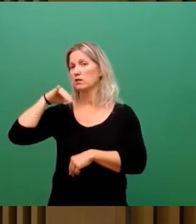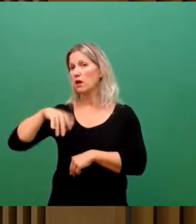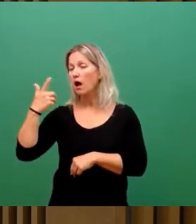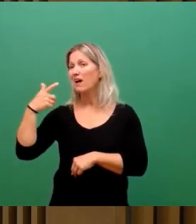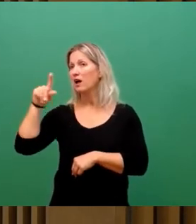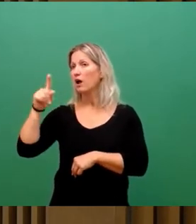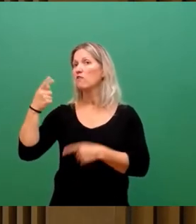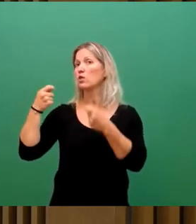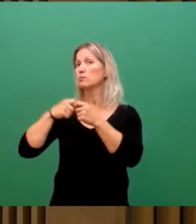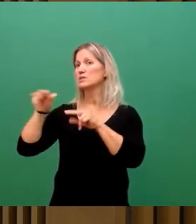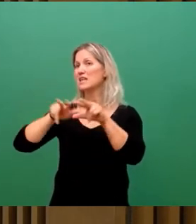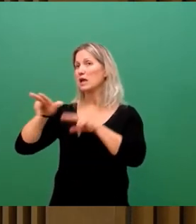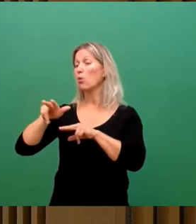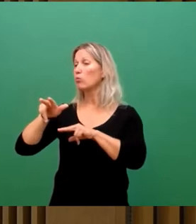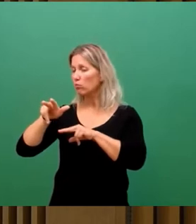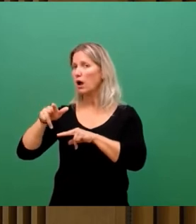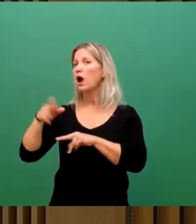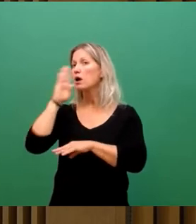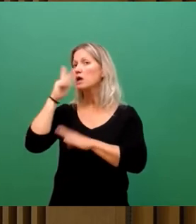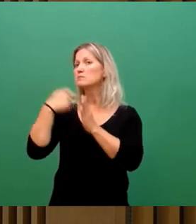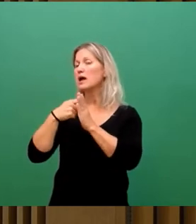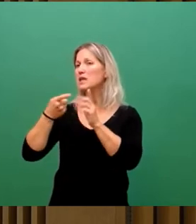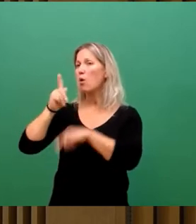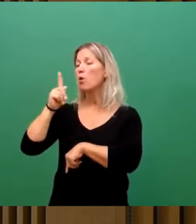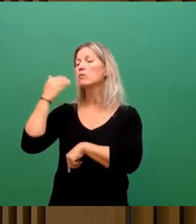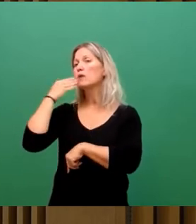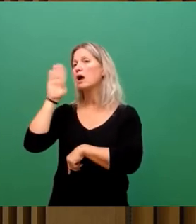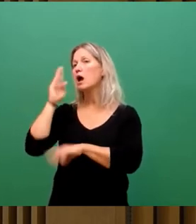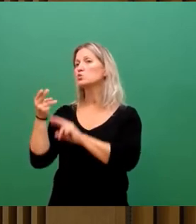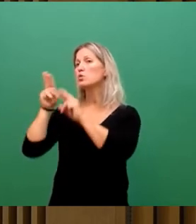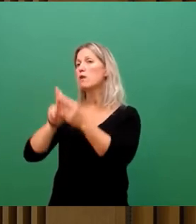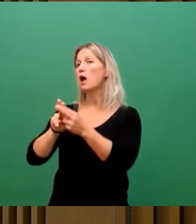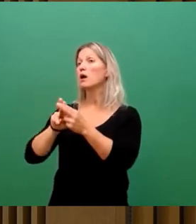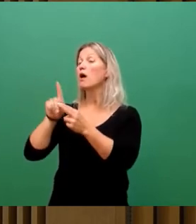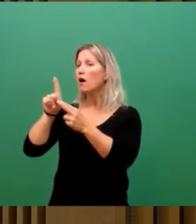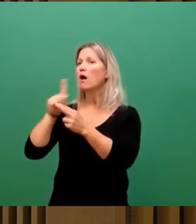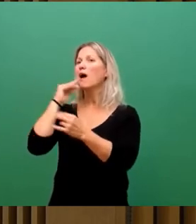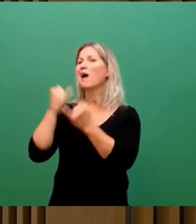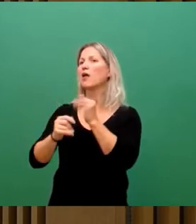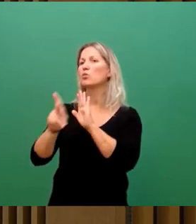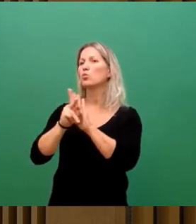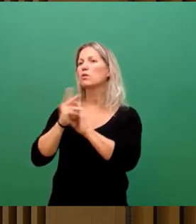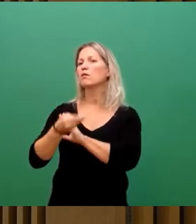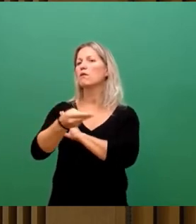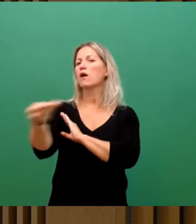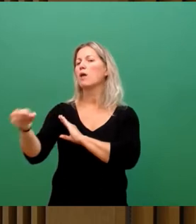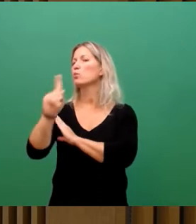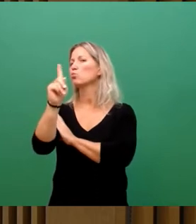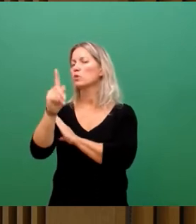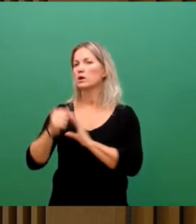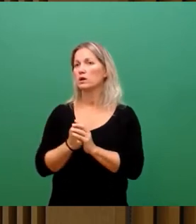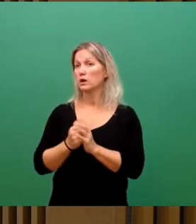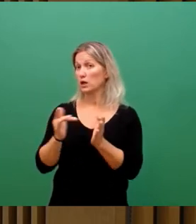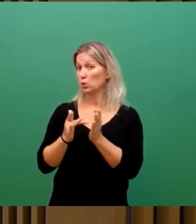Bundesregierung ermöglichte Gaspreiserhöhung durch die Gasumlage nicht an ihre Endkunden weitergeben werden. Hintergrund war, dass aufgrund der gestiegenen